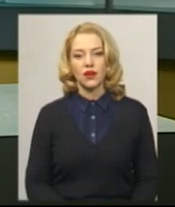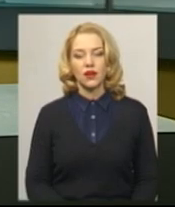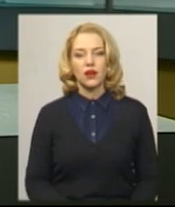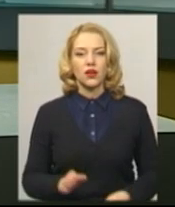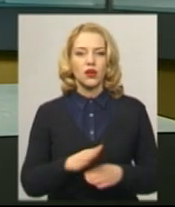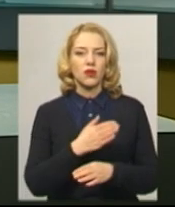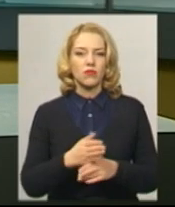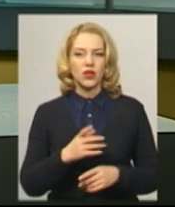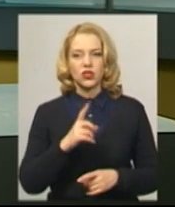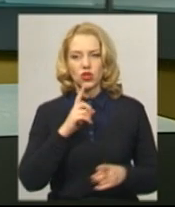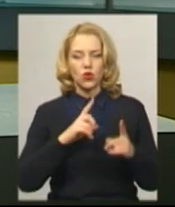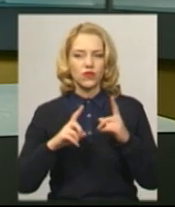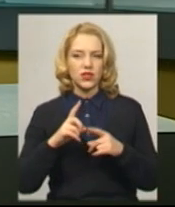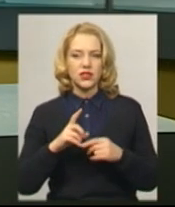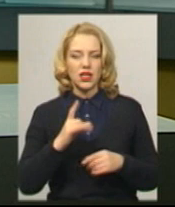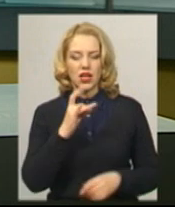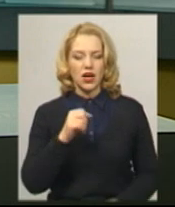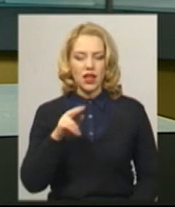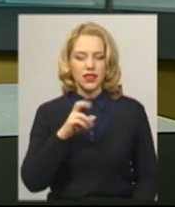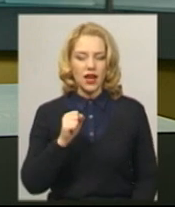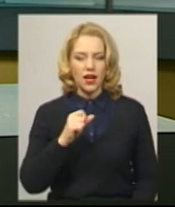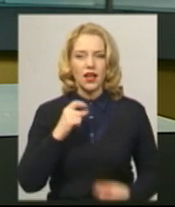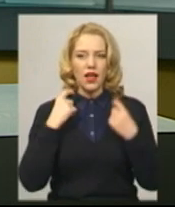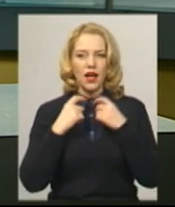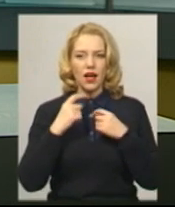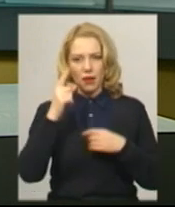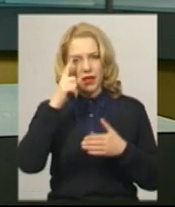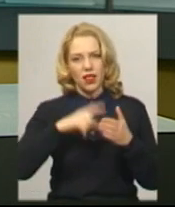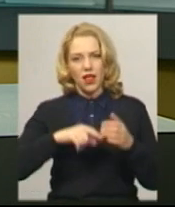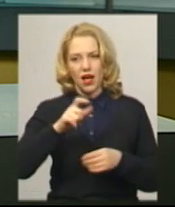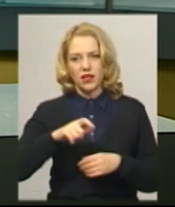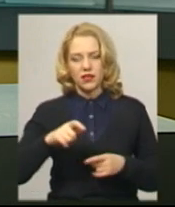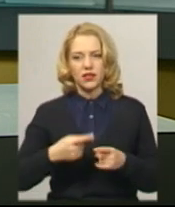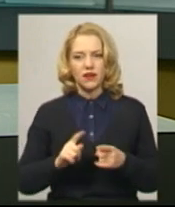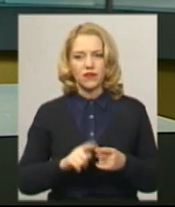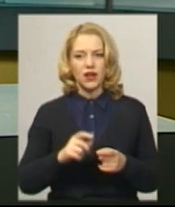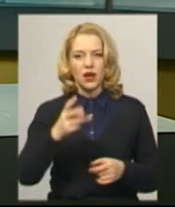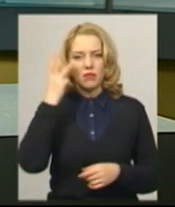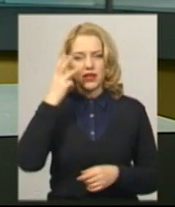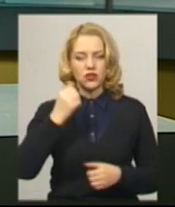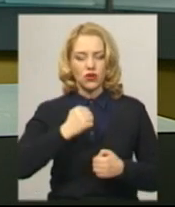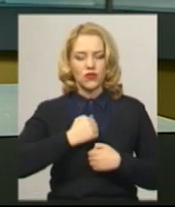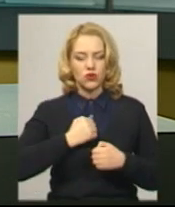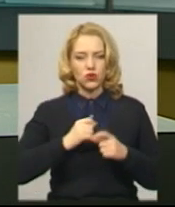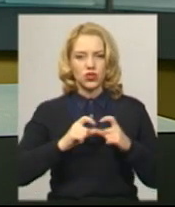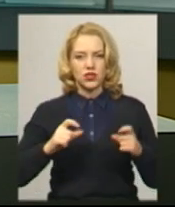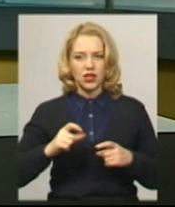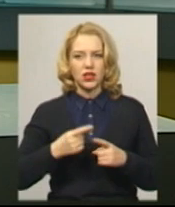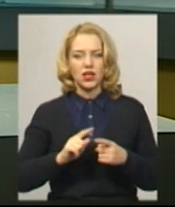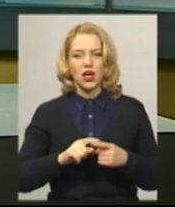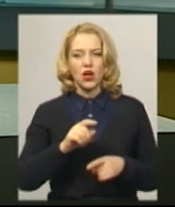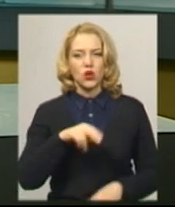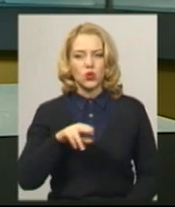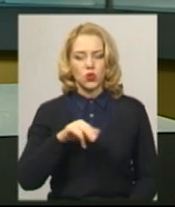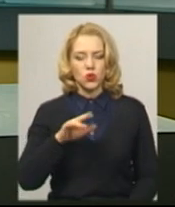Міжконфесійну раду капеланів створили в Хмельницькому. Капелан Хмельницької військової частини А-0661, отець Андрій